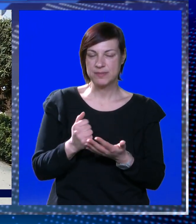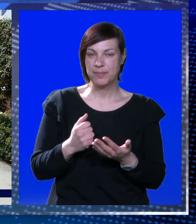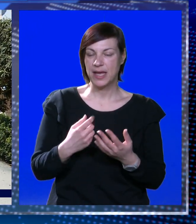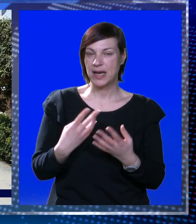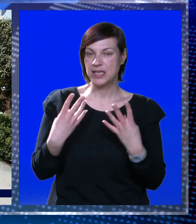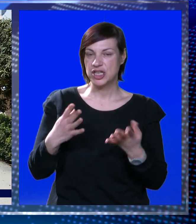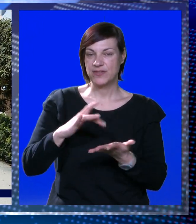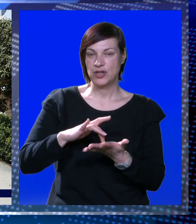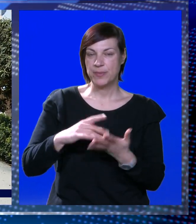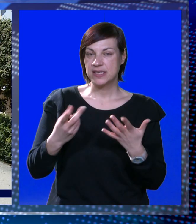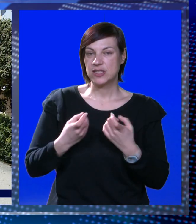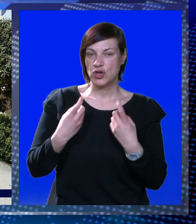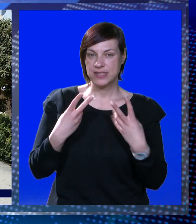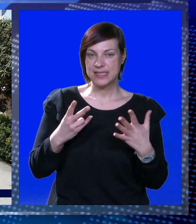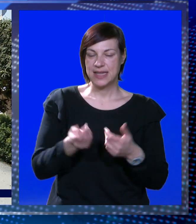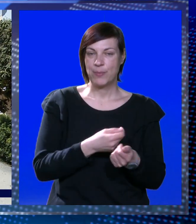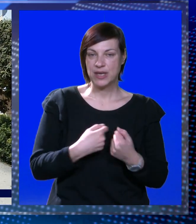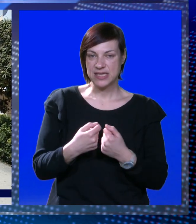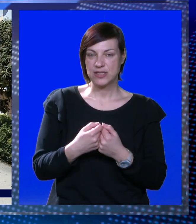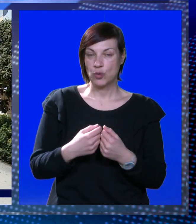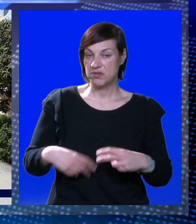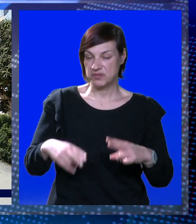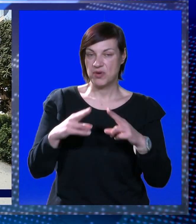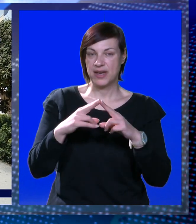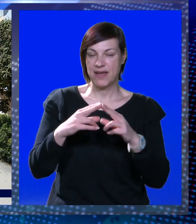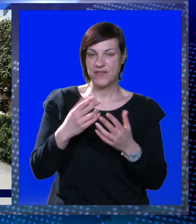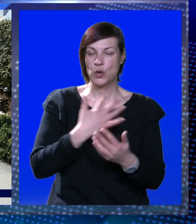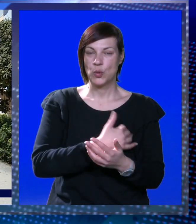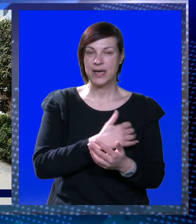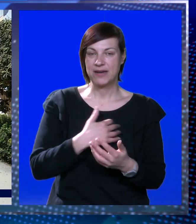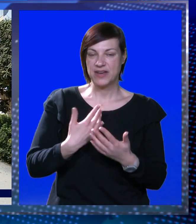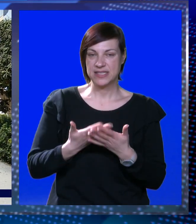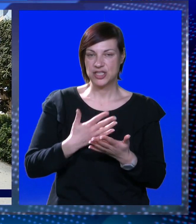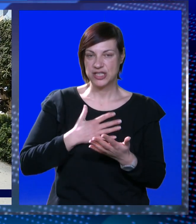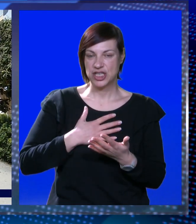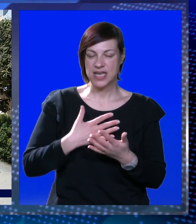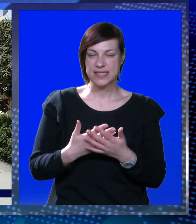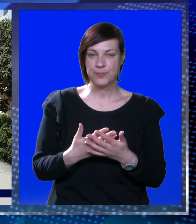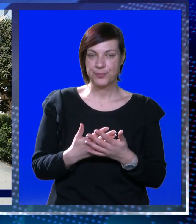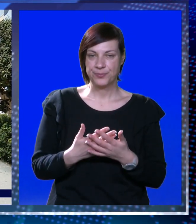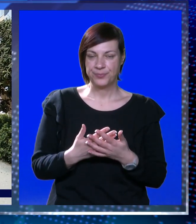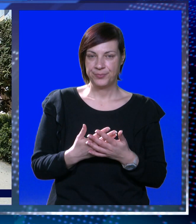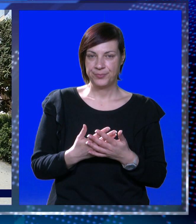ostvariti četvrto mjesto od 17 klubova, znači da smo stvarno na vrhu Hrvatske što se tiče nas.